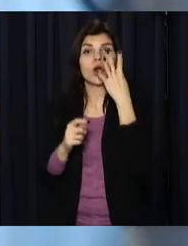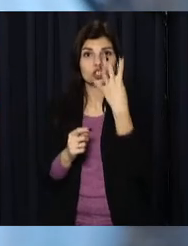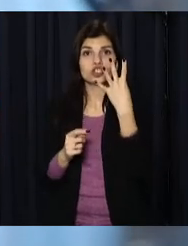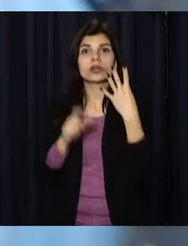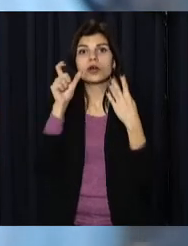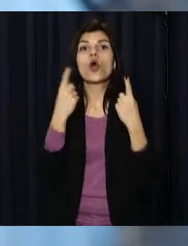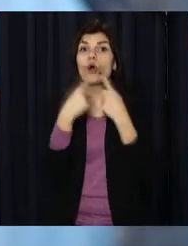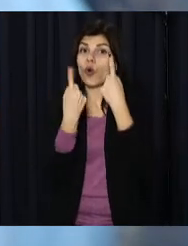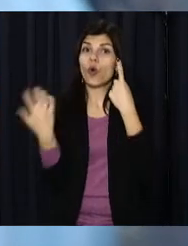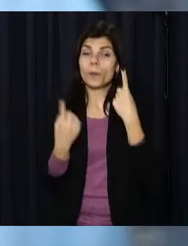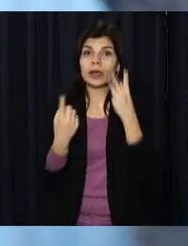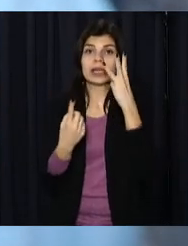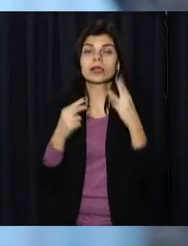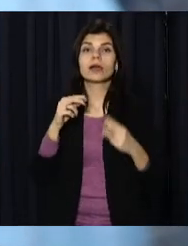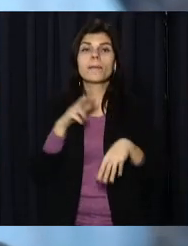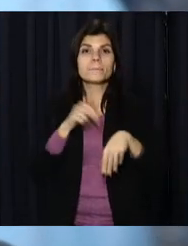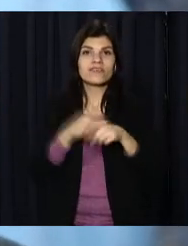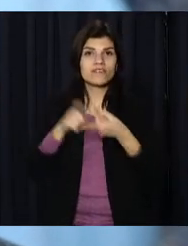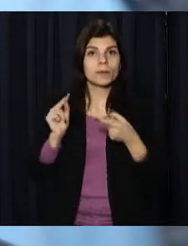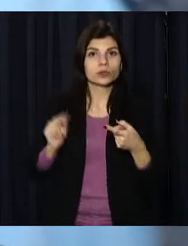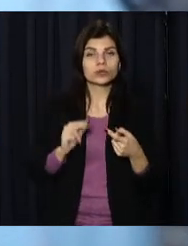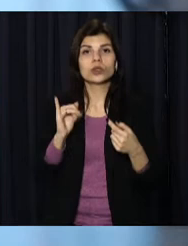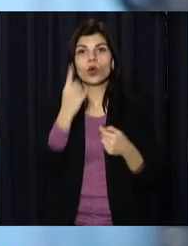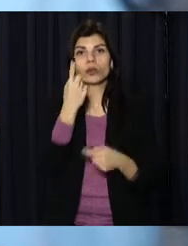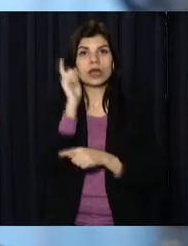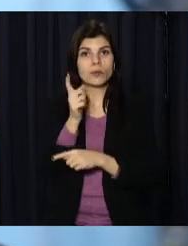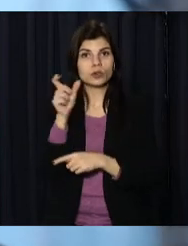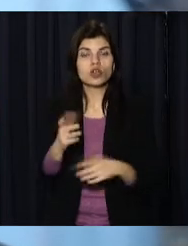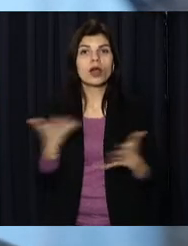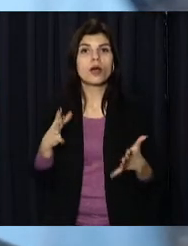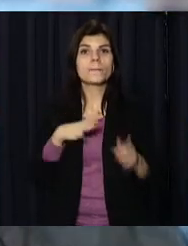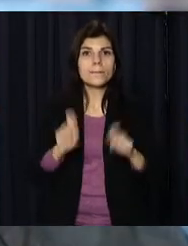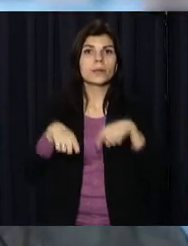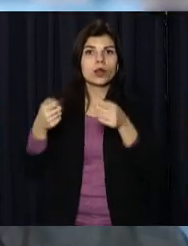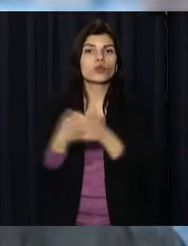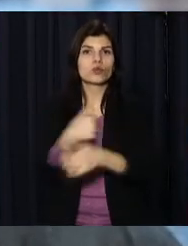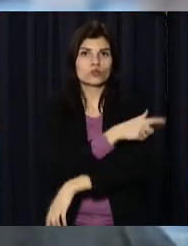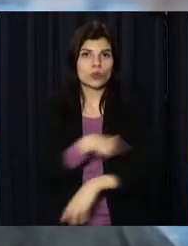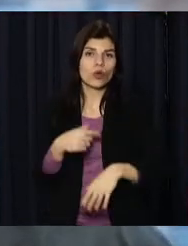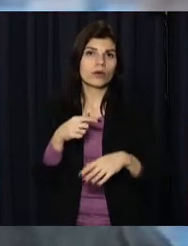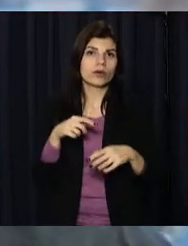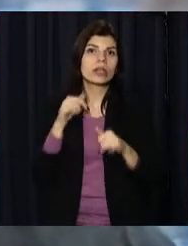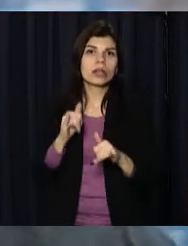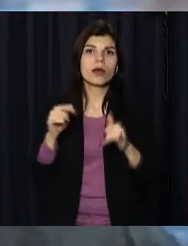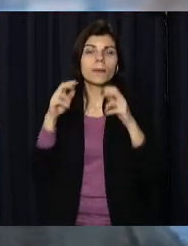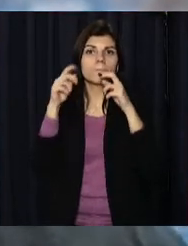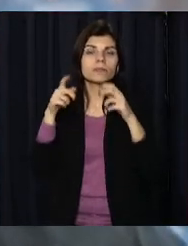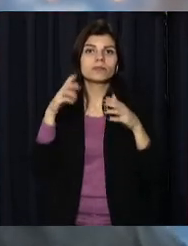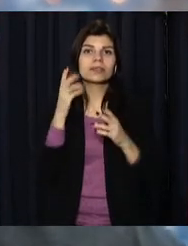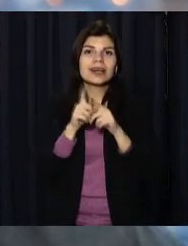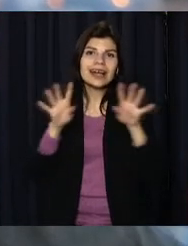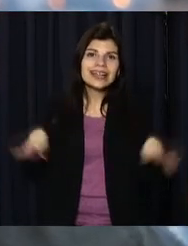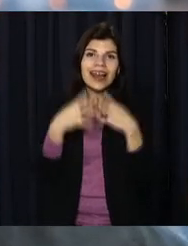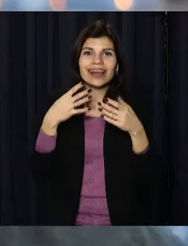цивільна особа, три працівника патрульної поліції та одна рибалка, яку було передано до карети екстреної медичної допомоги для проведення